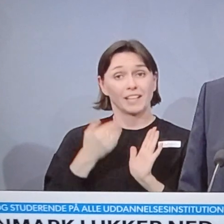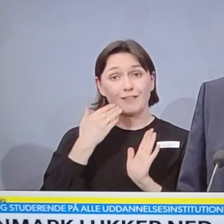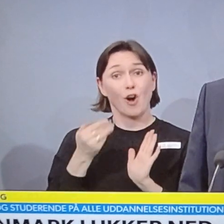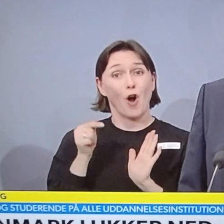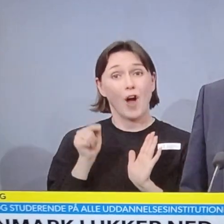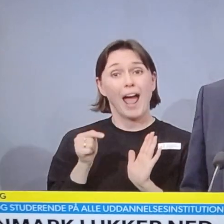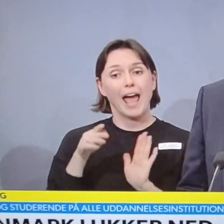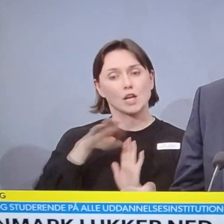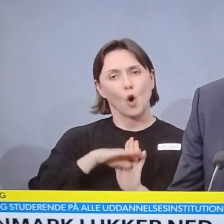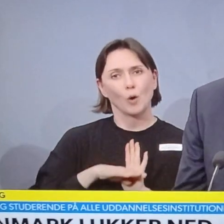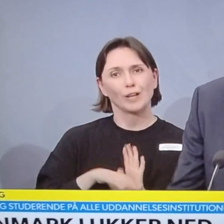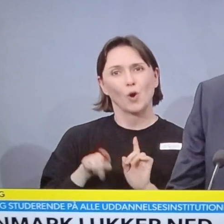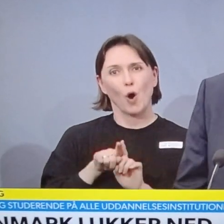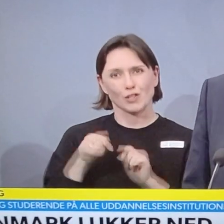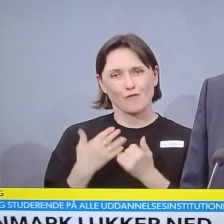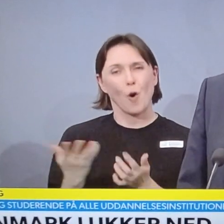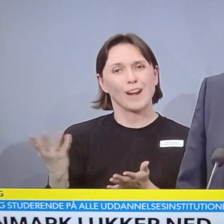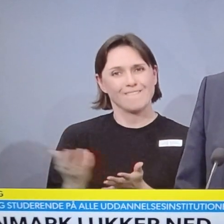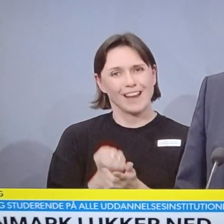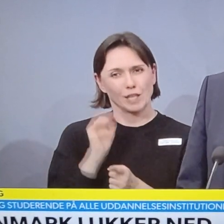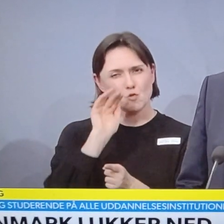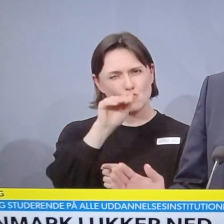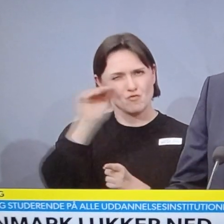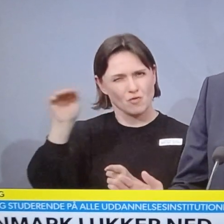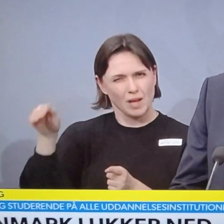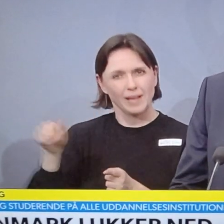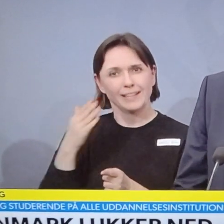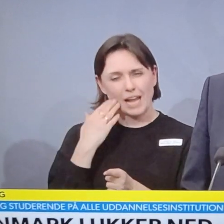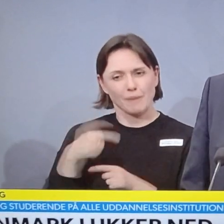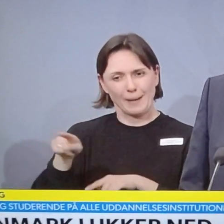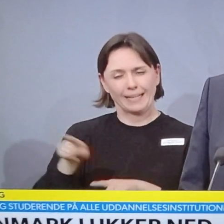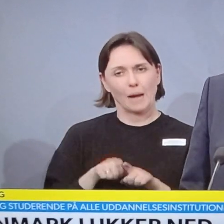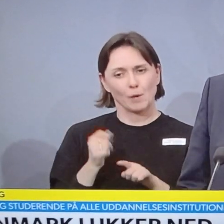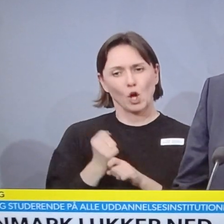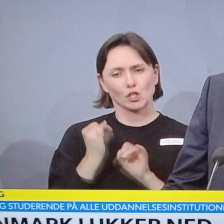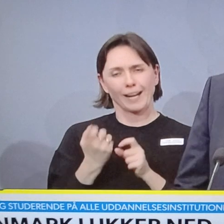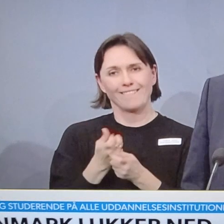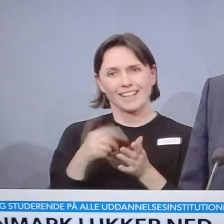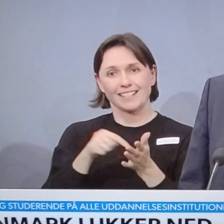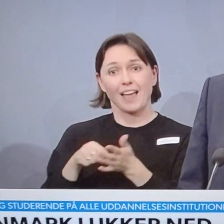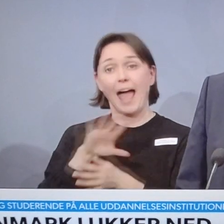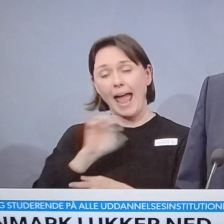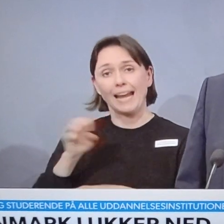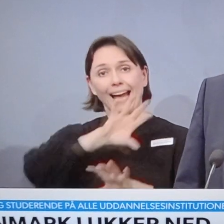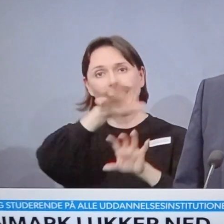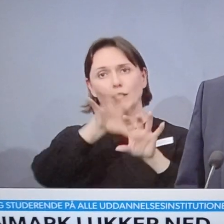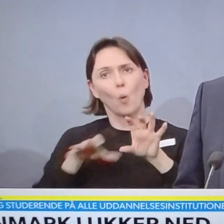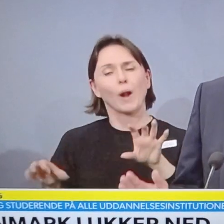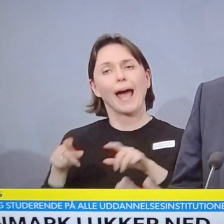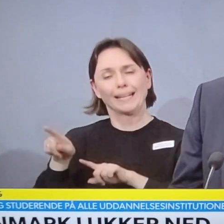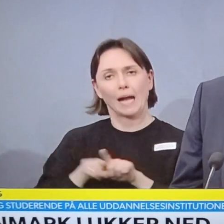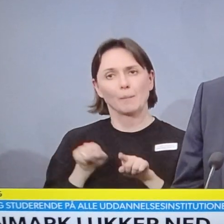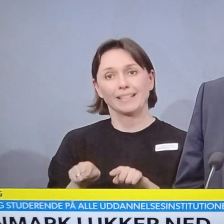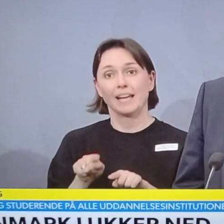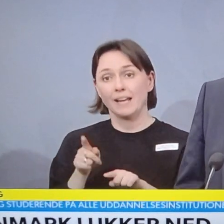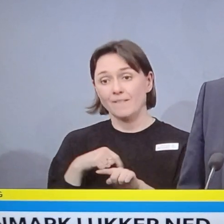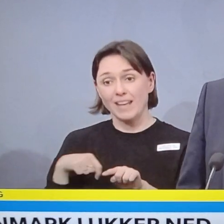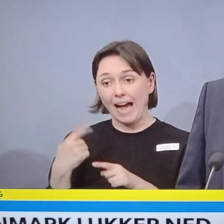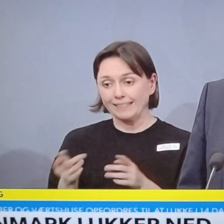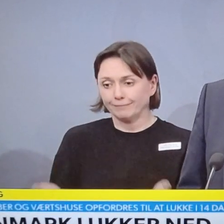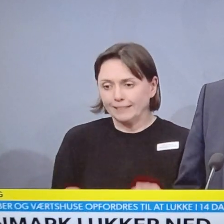lovgivning så også får en effekt derude. Så det er man i gang med flere forskellige steder. Alle regionerne er i gang med det. Og det har vi set dem i gang med at gøre.